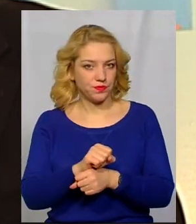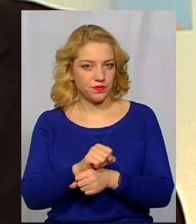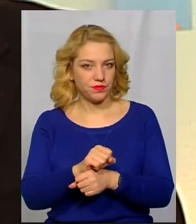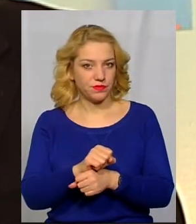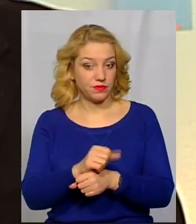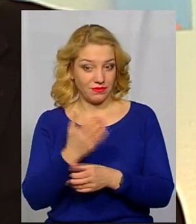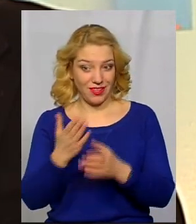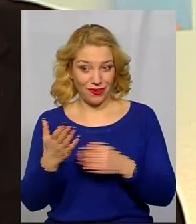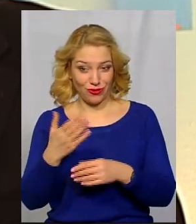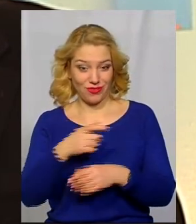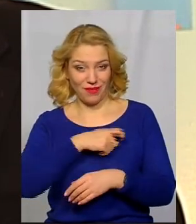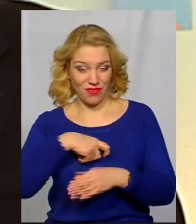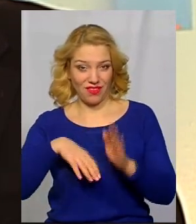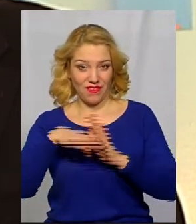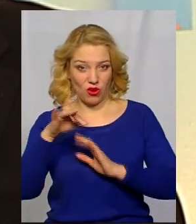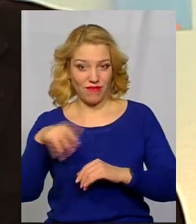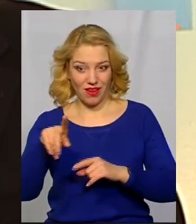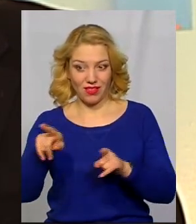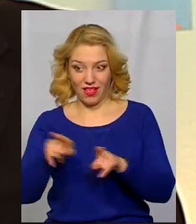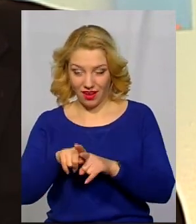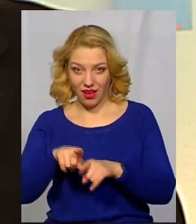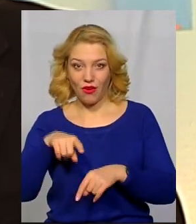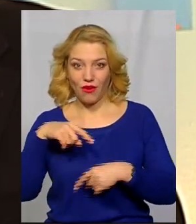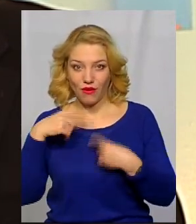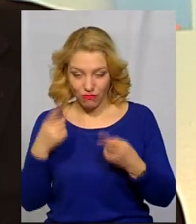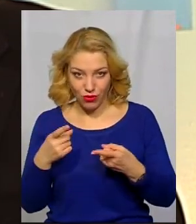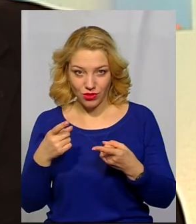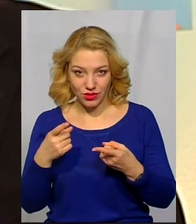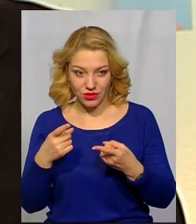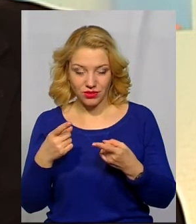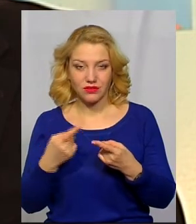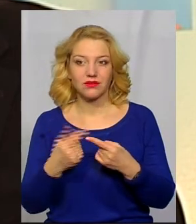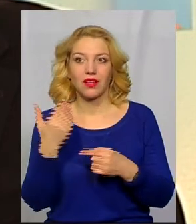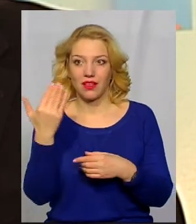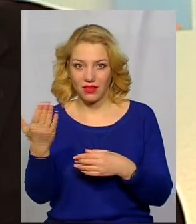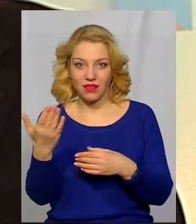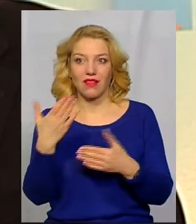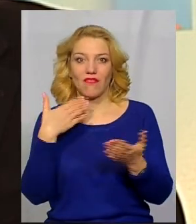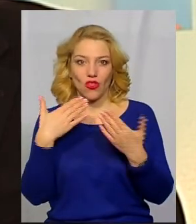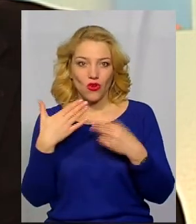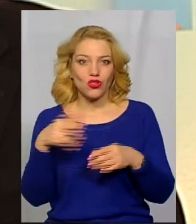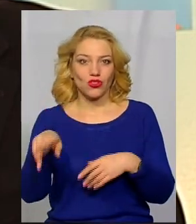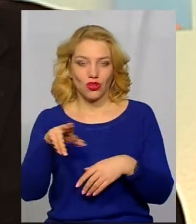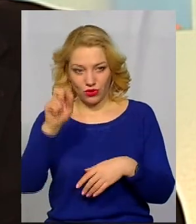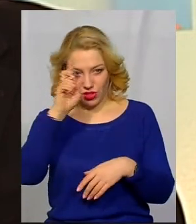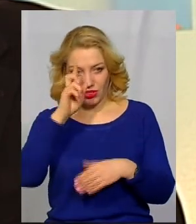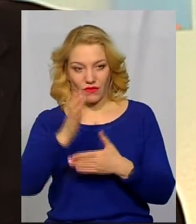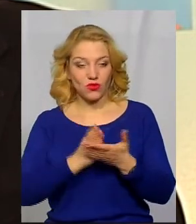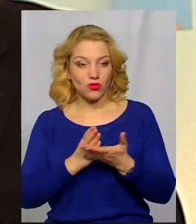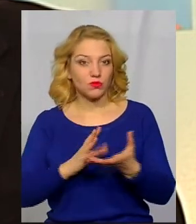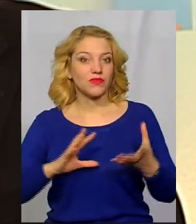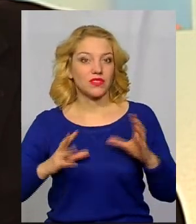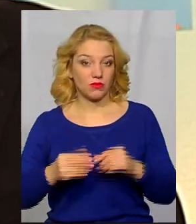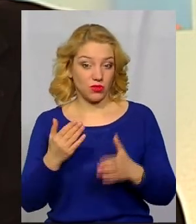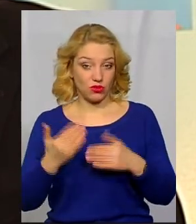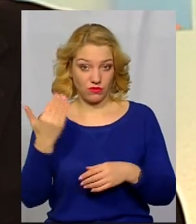якщо собі не дозволяє депутатка Верховної Ради таке сказати, це їх є відношення до державної служби в цілому. І